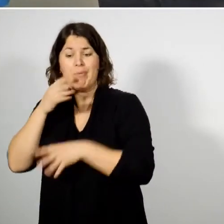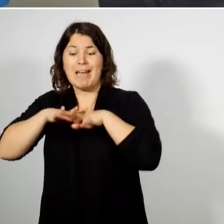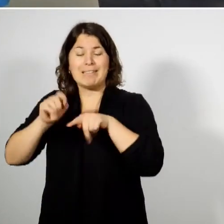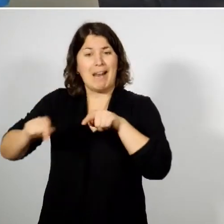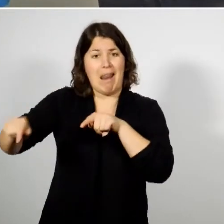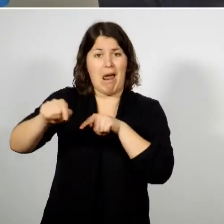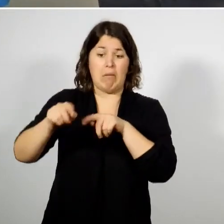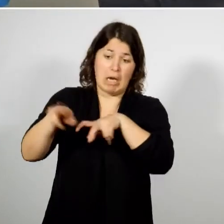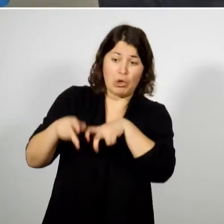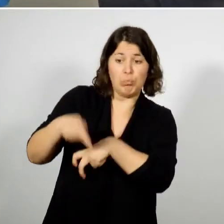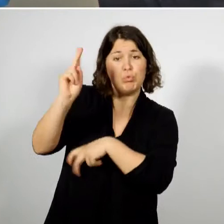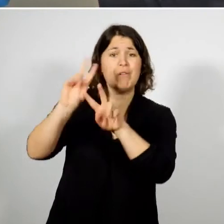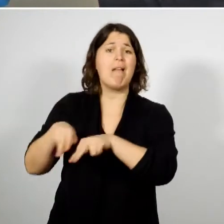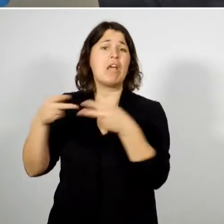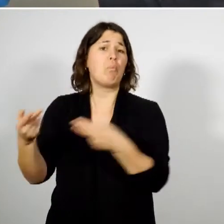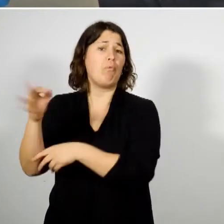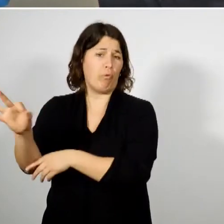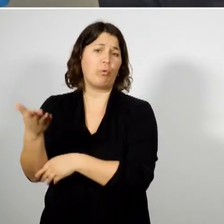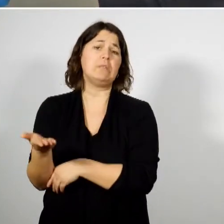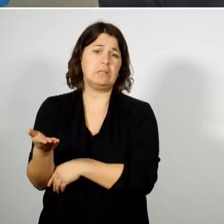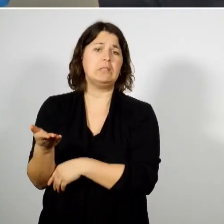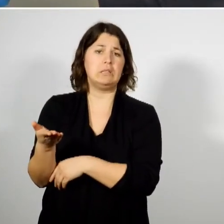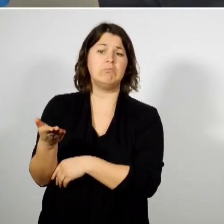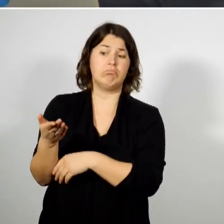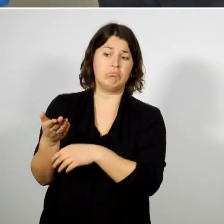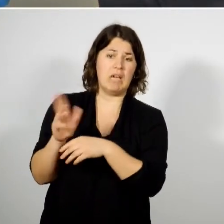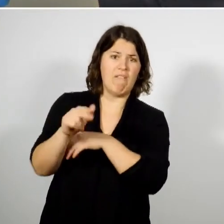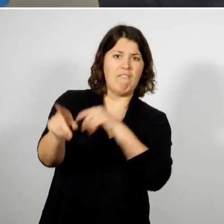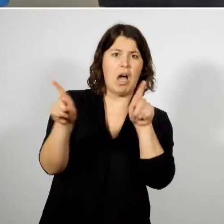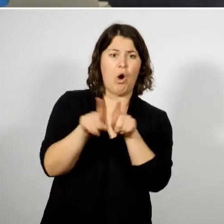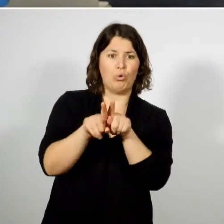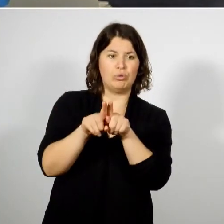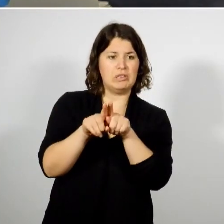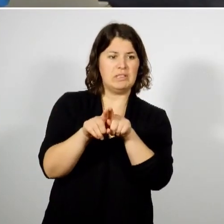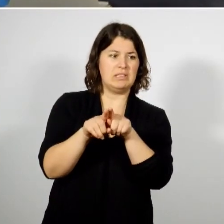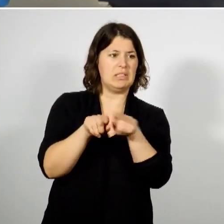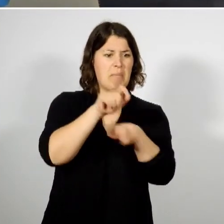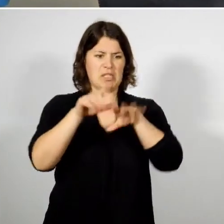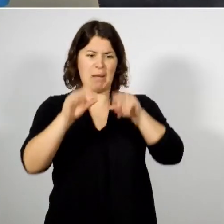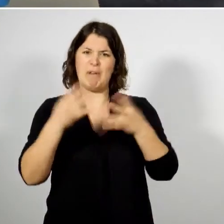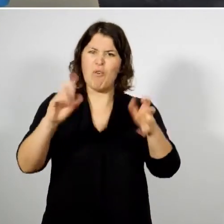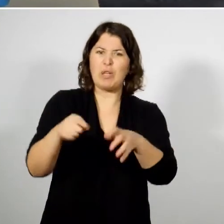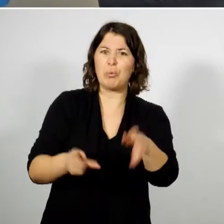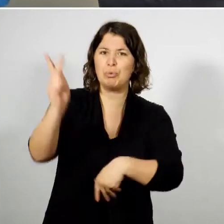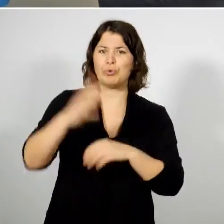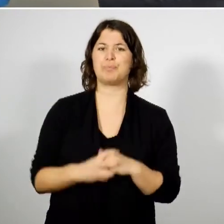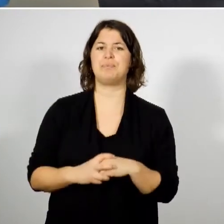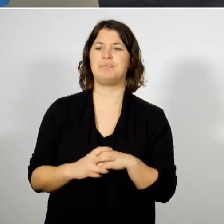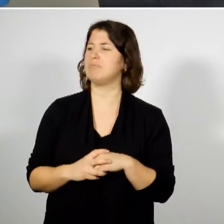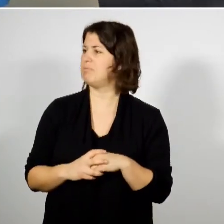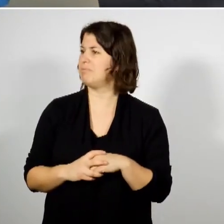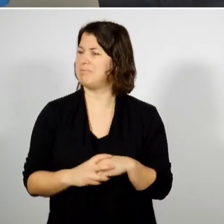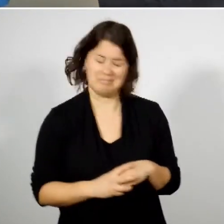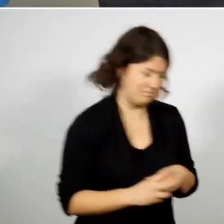plutôt maraîchère rencontre aussi et rencontrera aussi le fort désir de nature exprimé par ses habitants. Cette approche